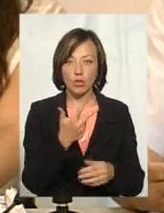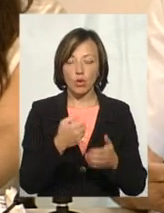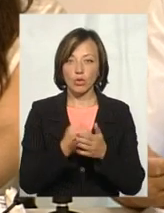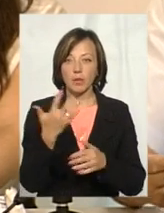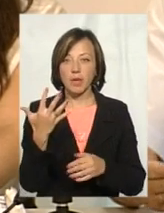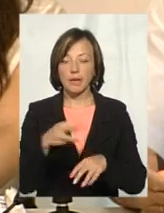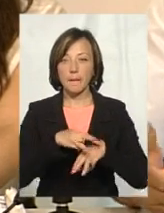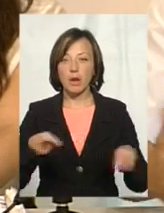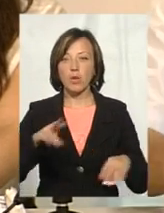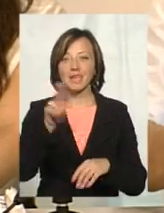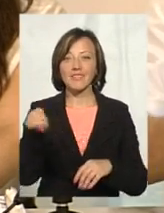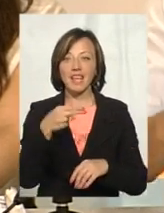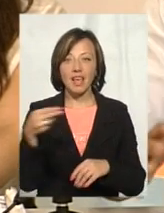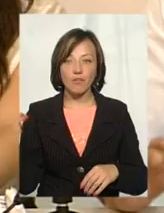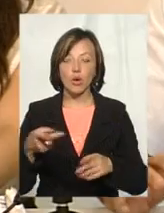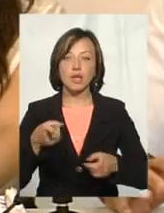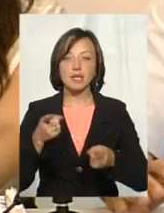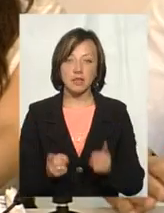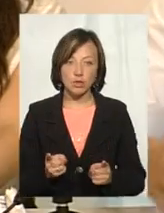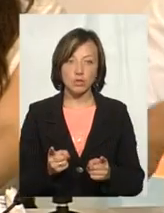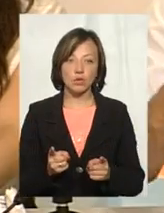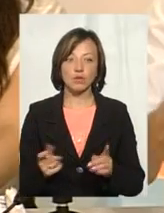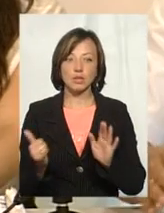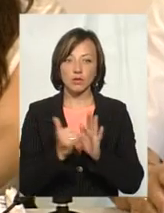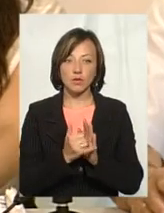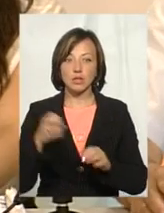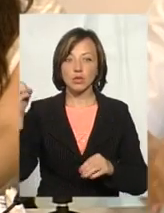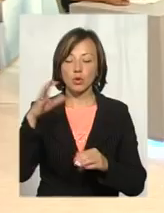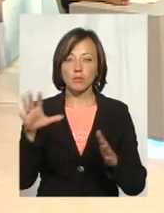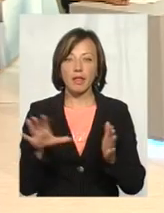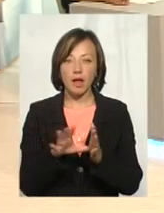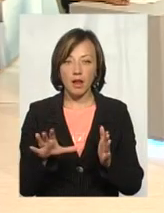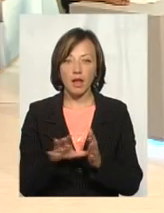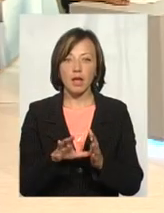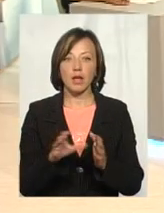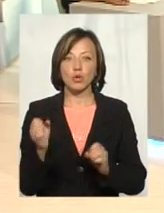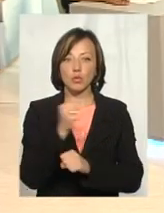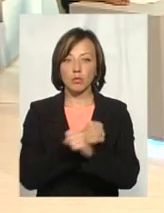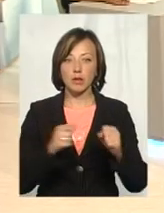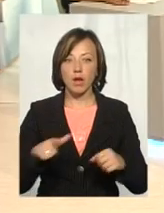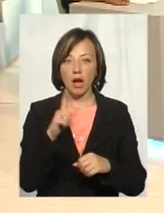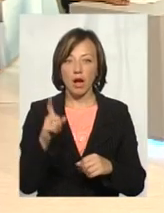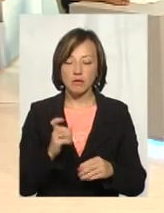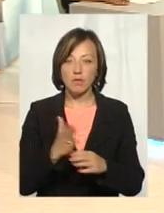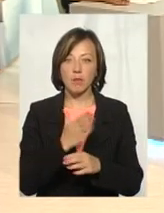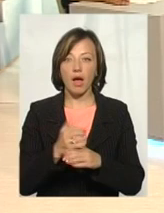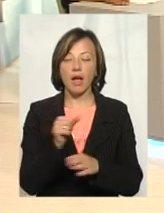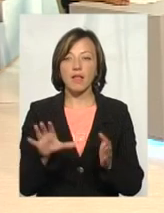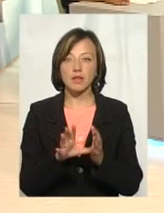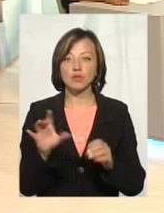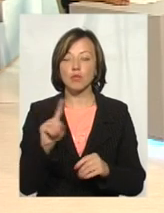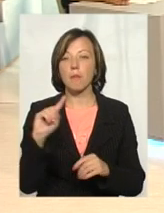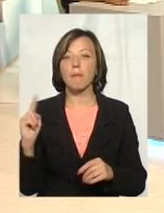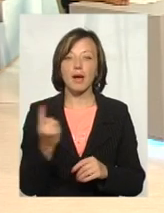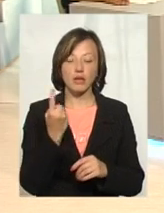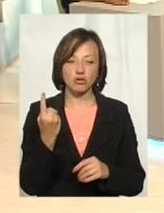мільйонів євро, для того, щоб дійсно встановити сонячні батареї, турбіну газову, заробляти електроенергію. І щоб